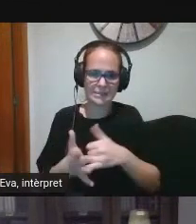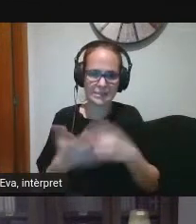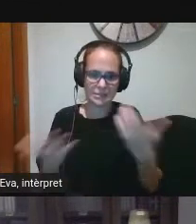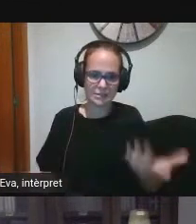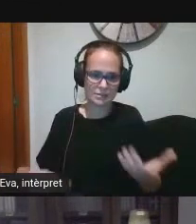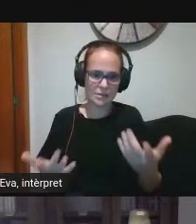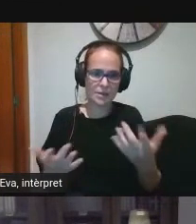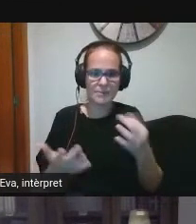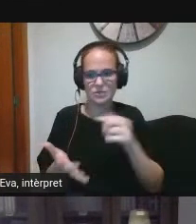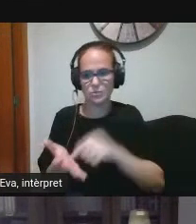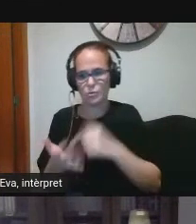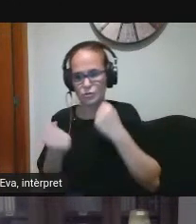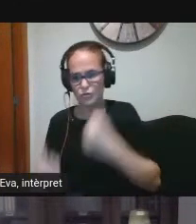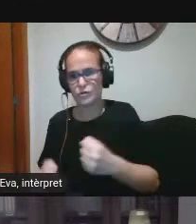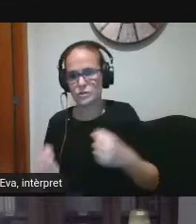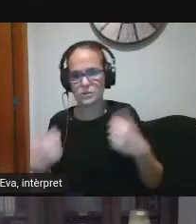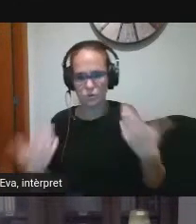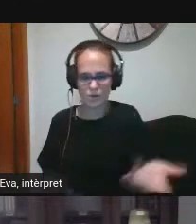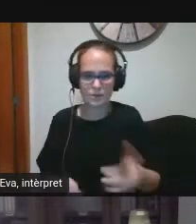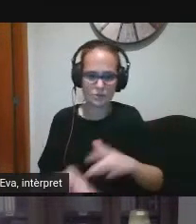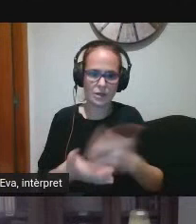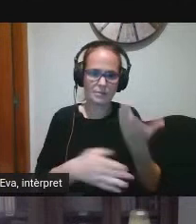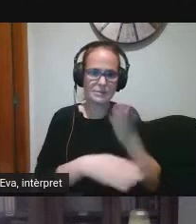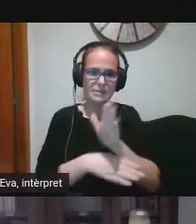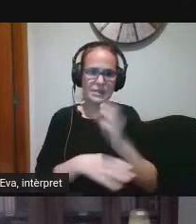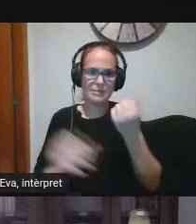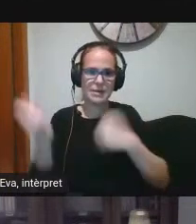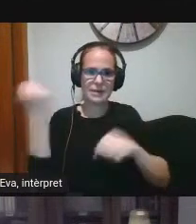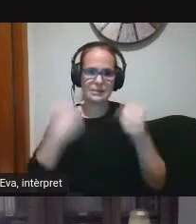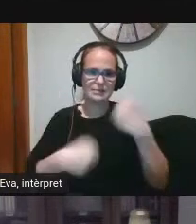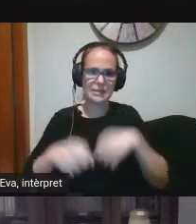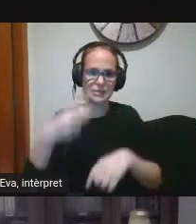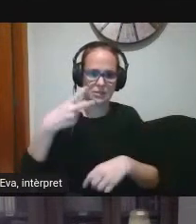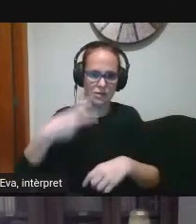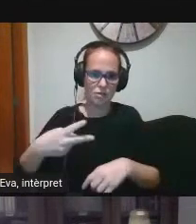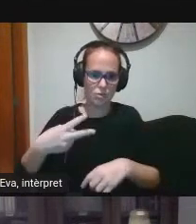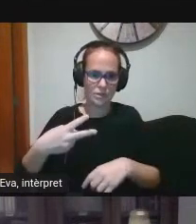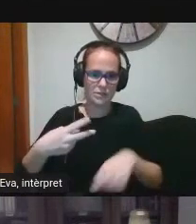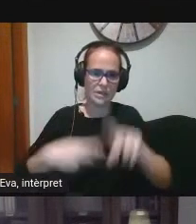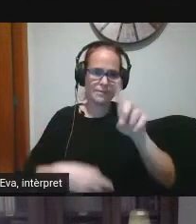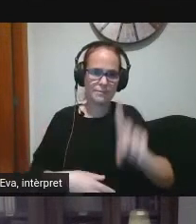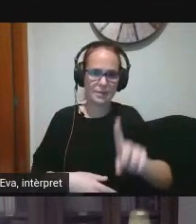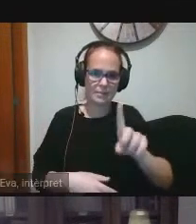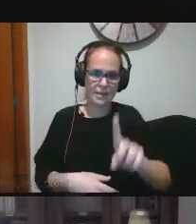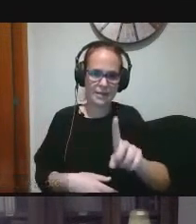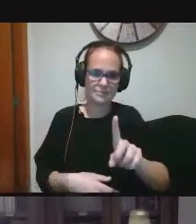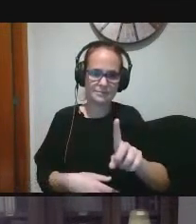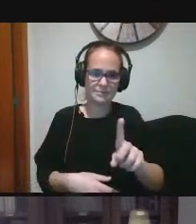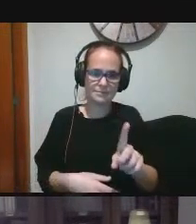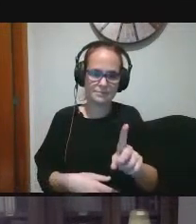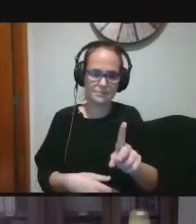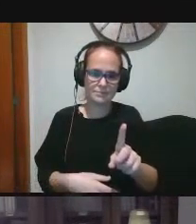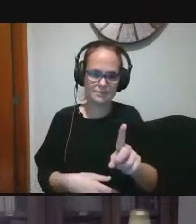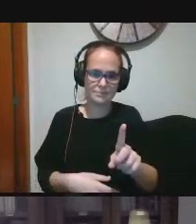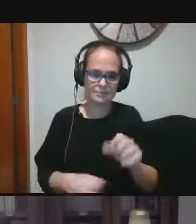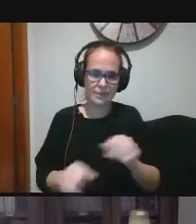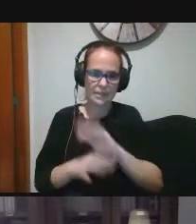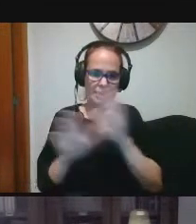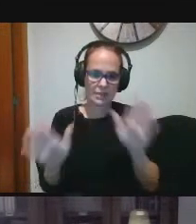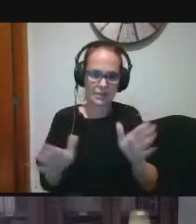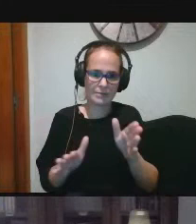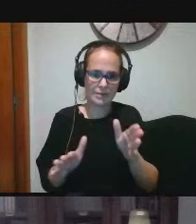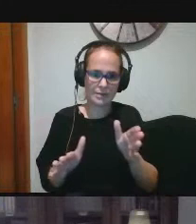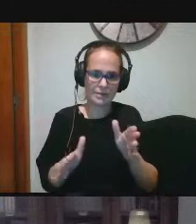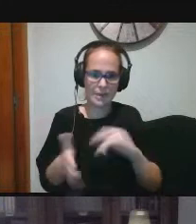nostres punts forts i us presentarem dues activitats la primera és clarament amb la part aquesta